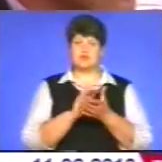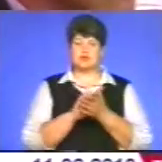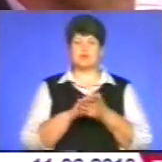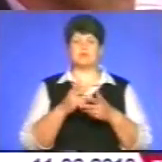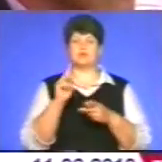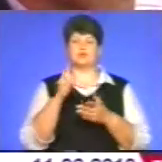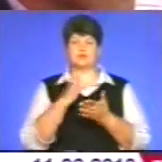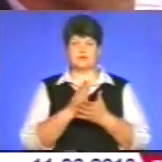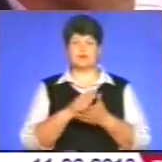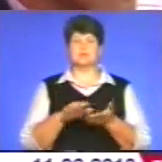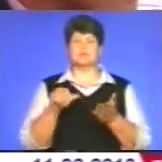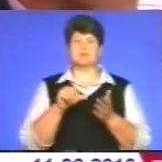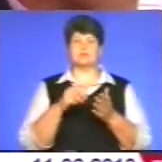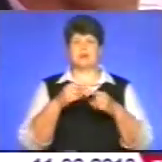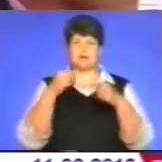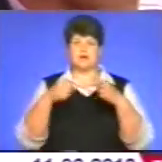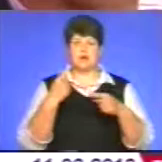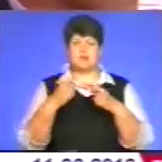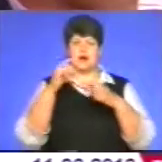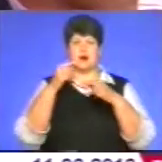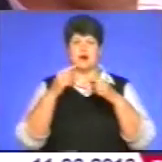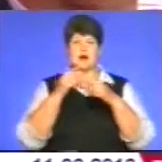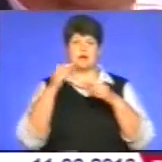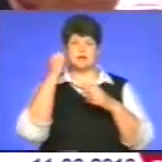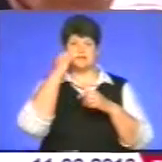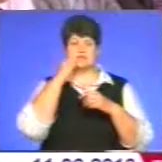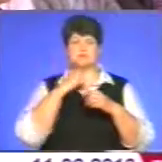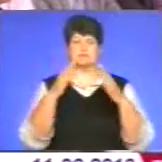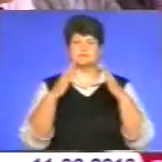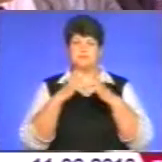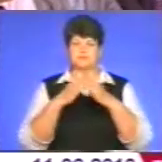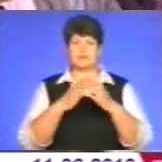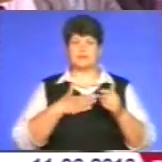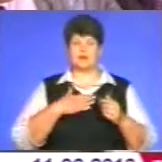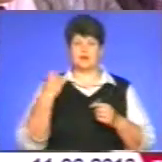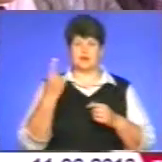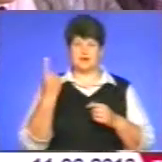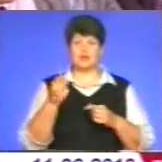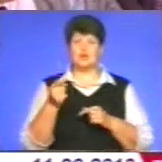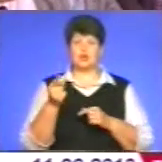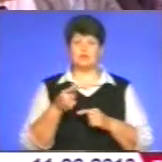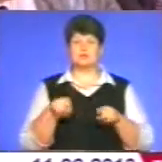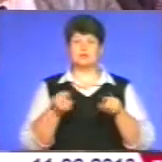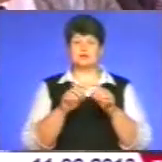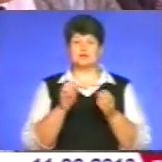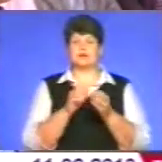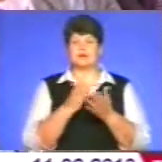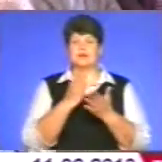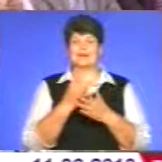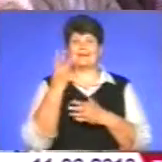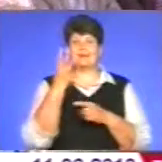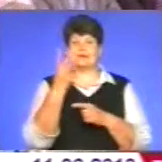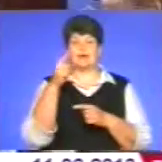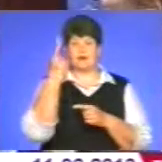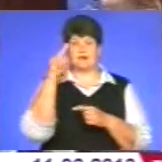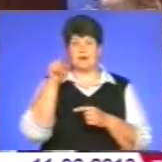'ятками архітектури та видатними місцями нашого краю. Лише фортифікаційних споруд на Тернопільщині майже третина від